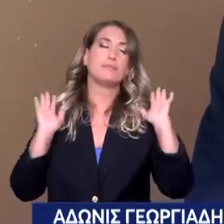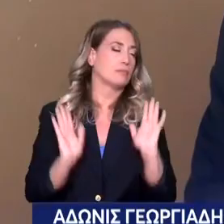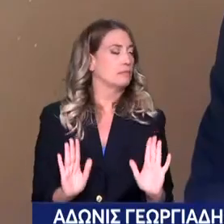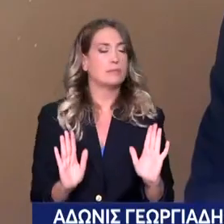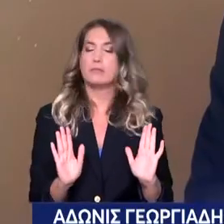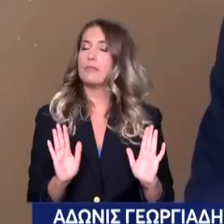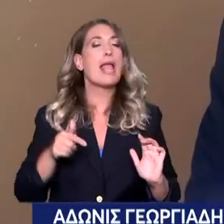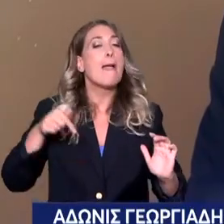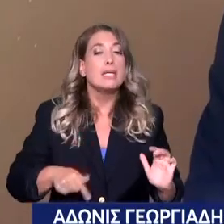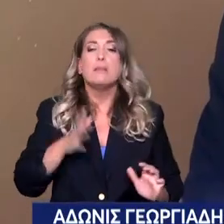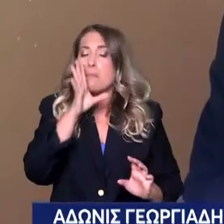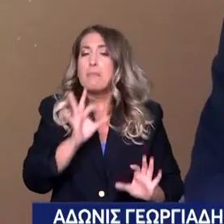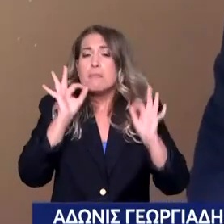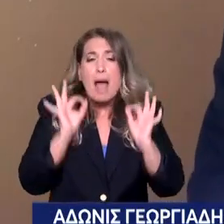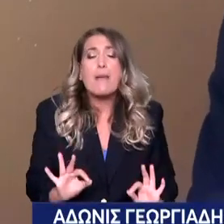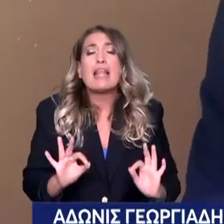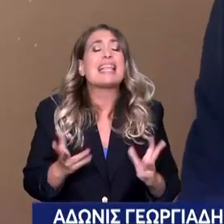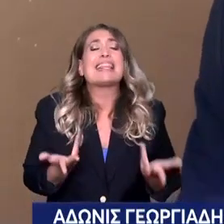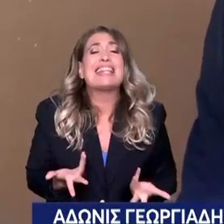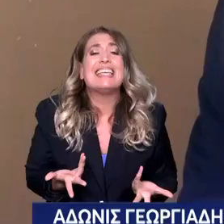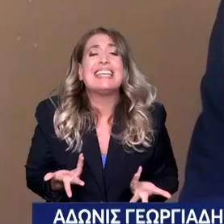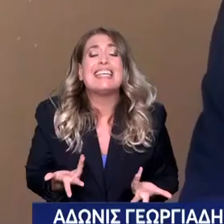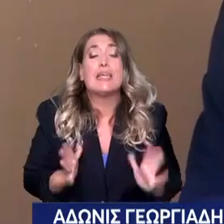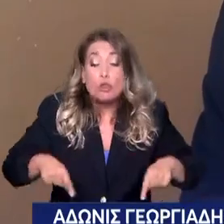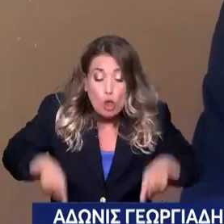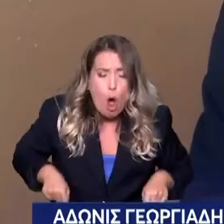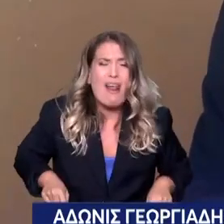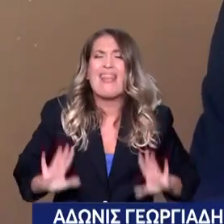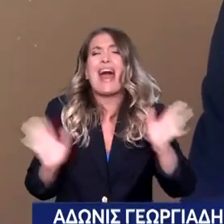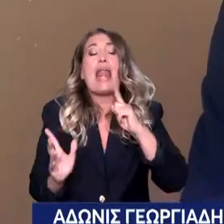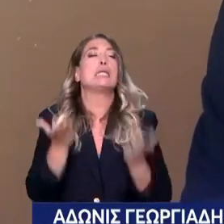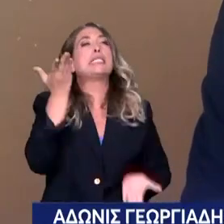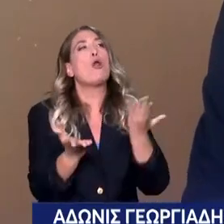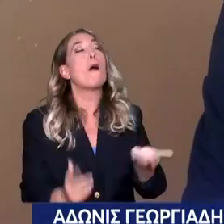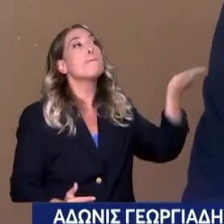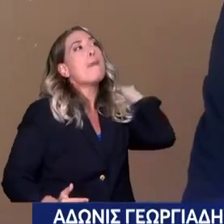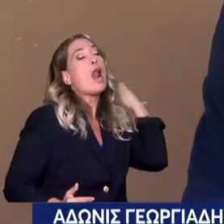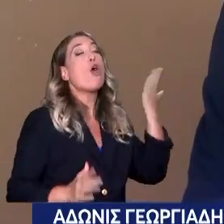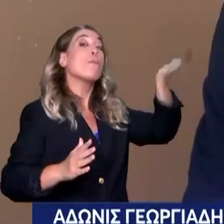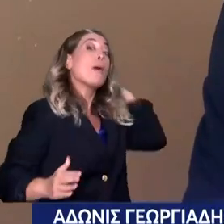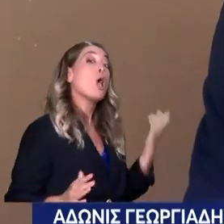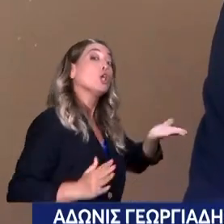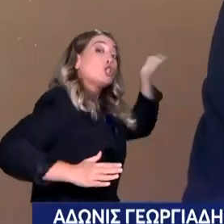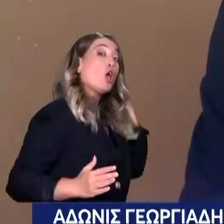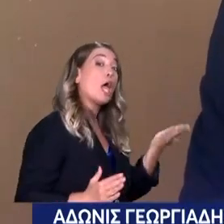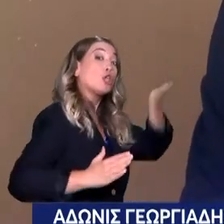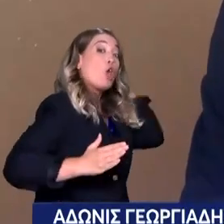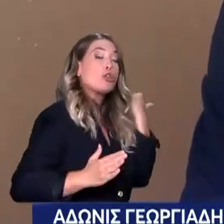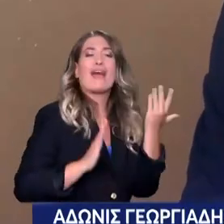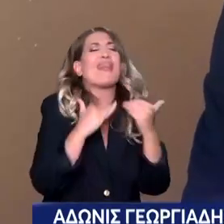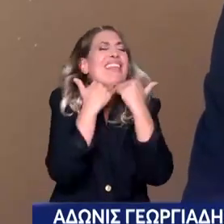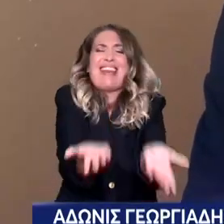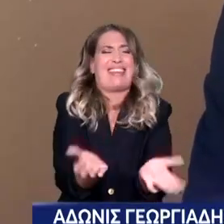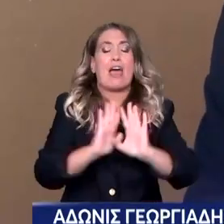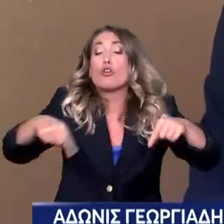ψάχνουμε Που διαπραγματευόμαστε Που ερευνούμε Είναι το σήμερα Και δεν μπορεί να συγκρινόμαστε πάντα με το παρελθόν Για να εμφανιζόμαστε λίγο